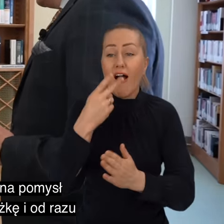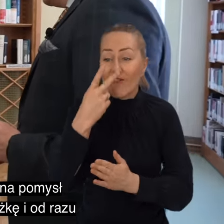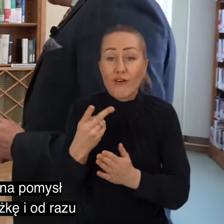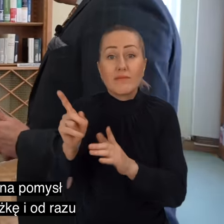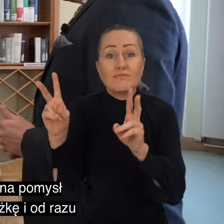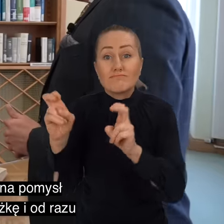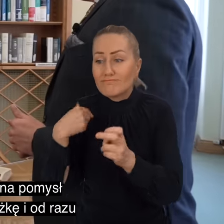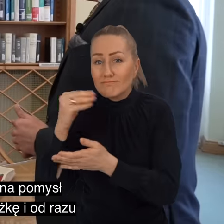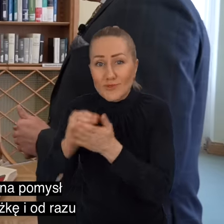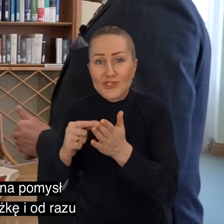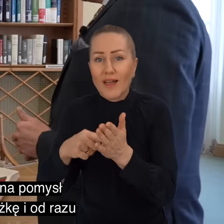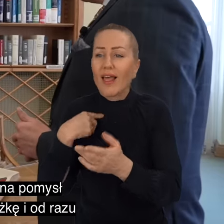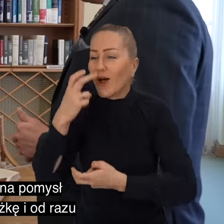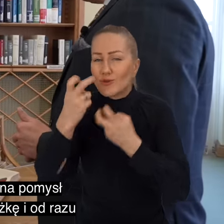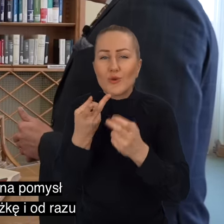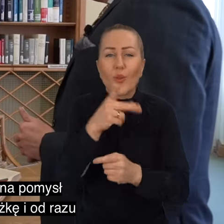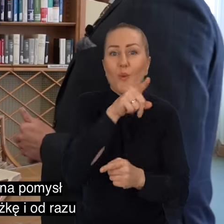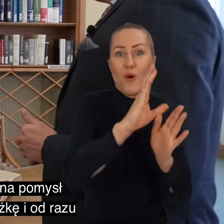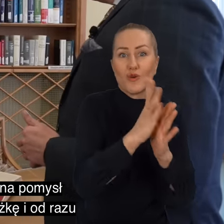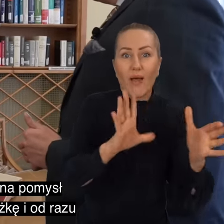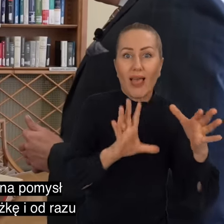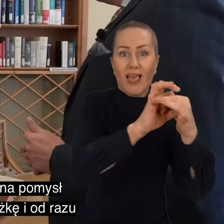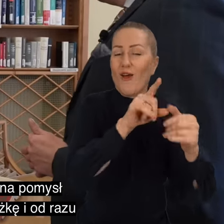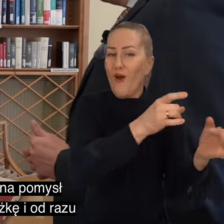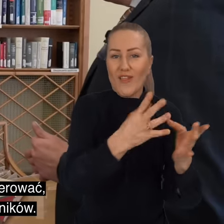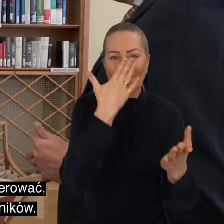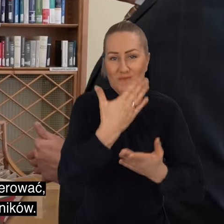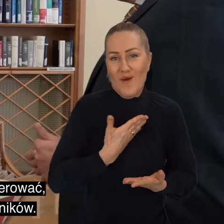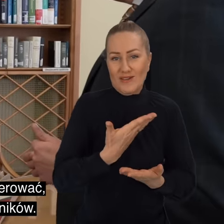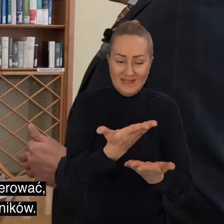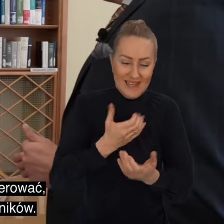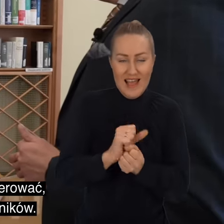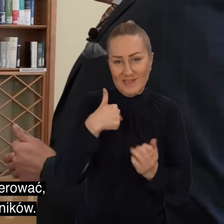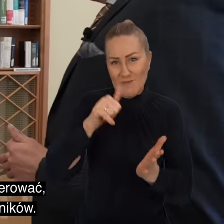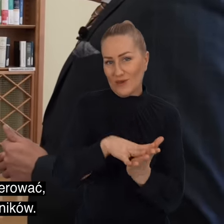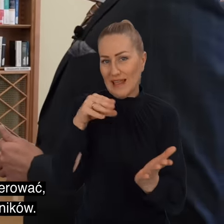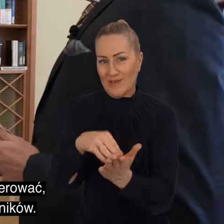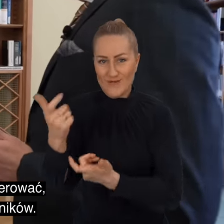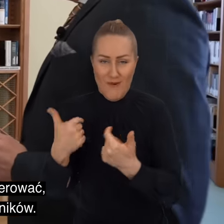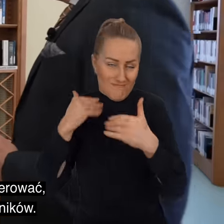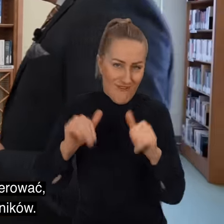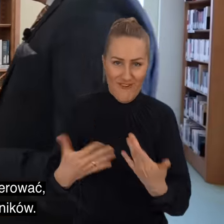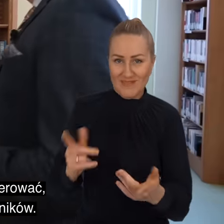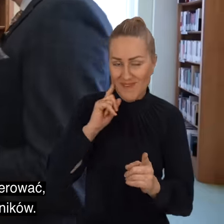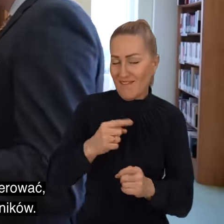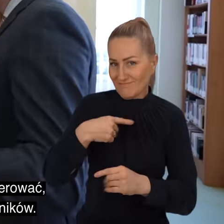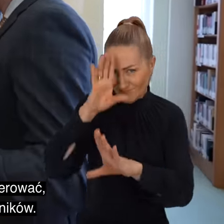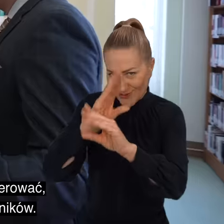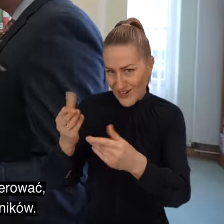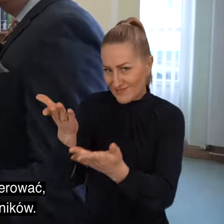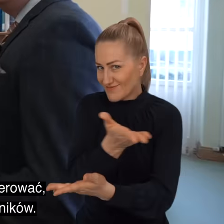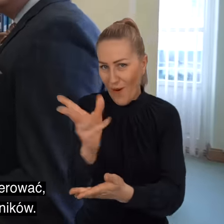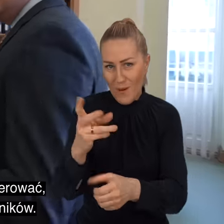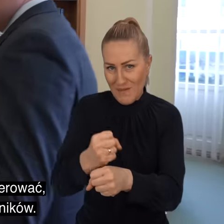przypis, to padam na pomysł, a może wyzwać sobie tę książkę? od razu wszystkie książki są, można skserować, więc... To